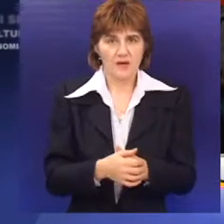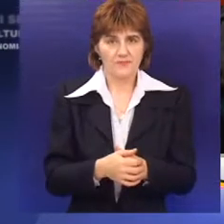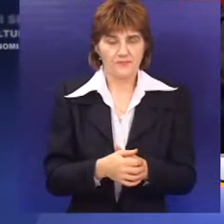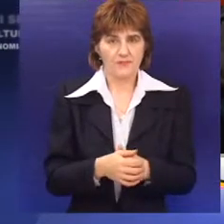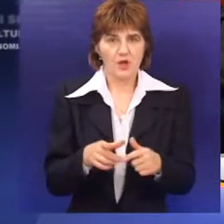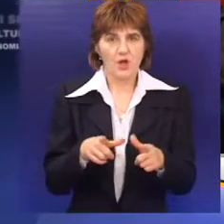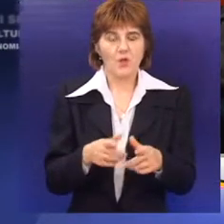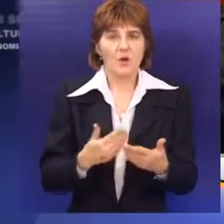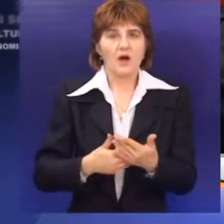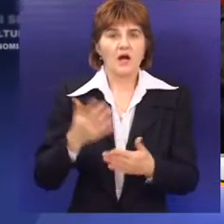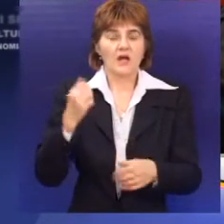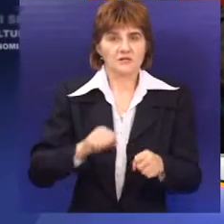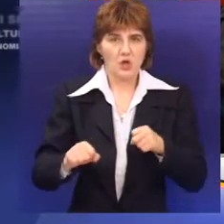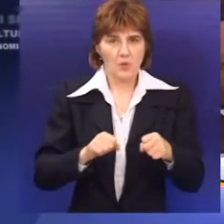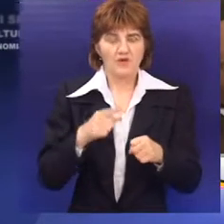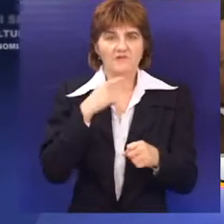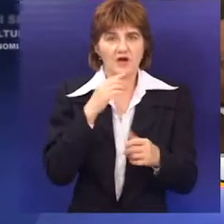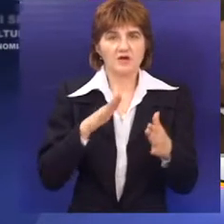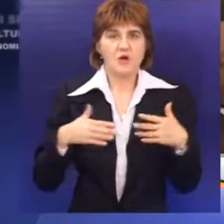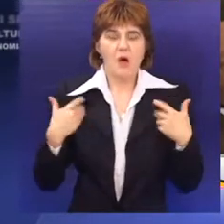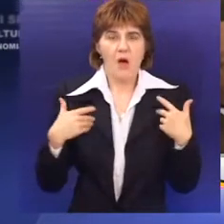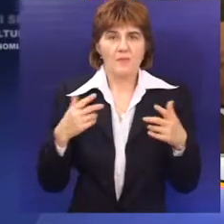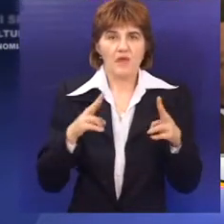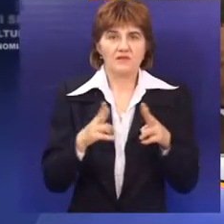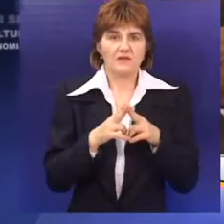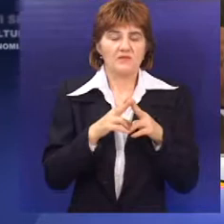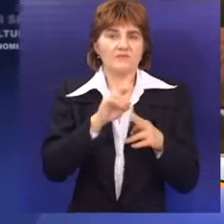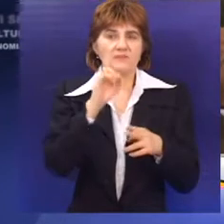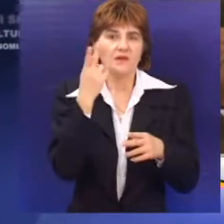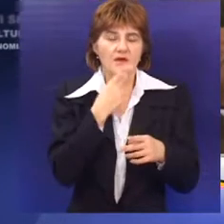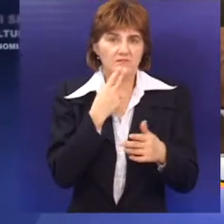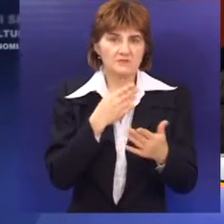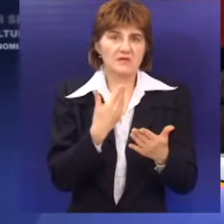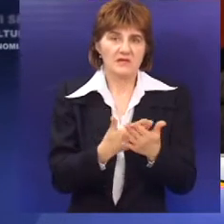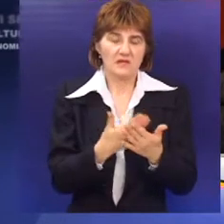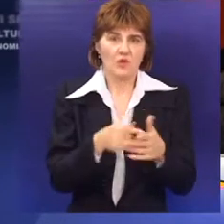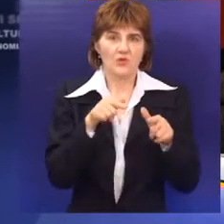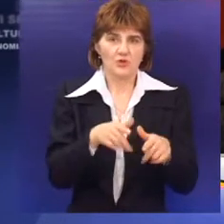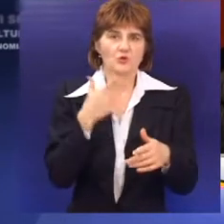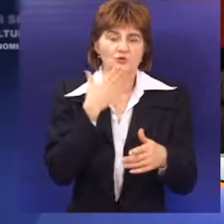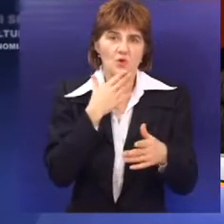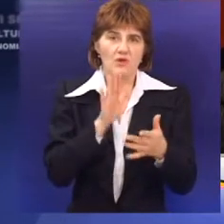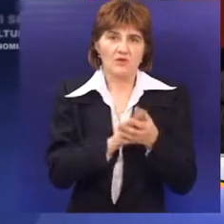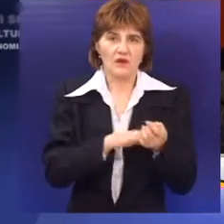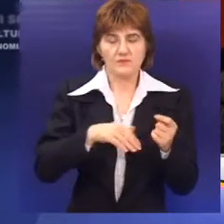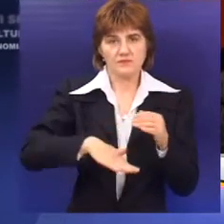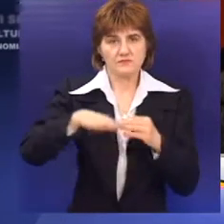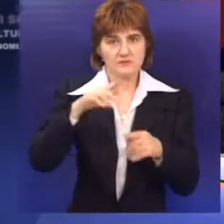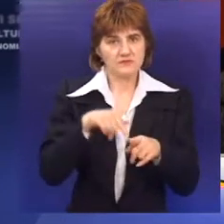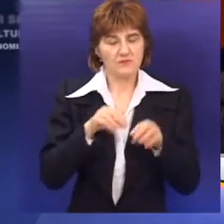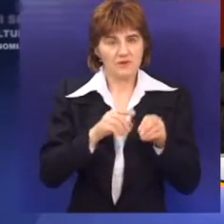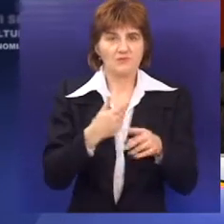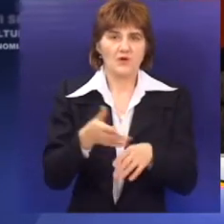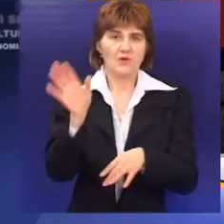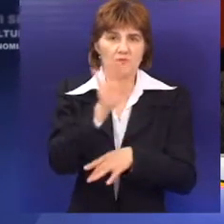U Gradskoj upravi kažu da kod Omrodine postoje komunikološke barijere i da je nedopustivo da se toleriše ovakav školski sistem koji je uveden